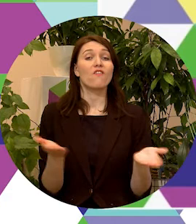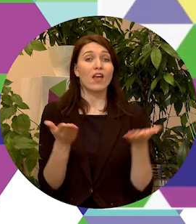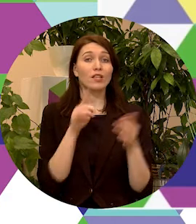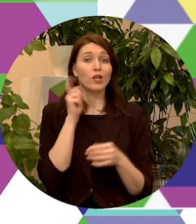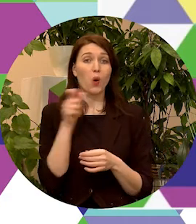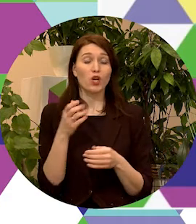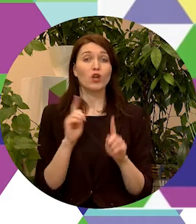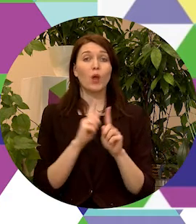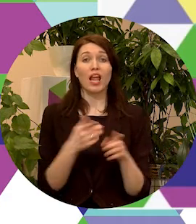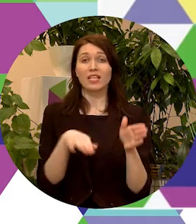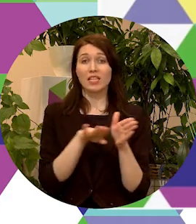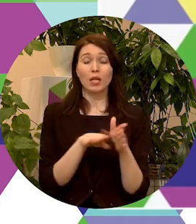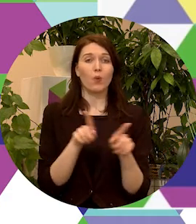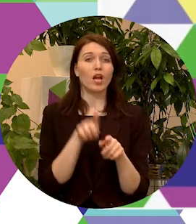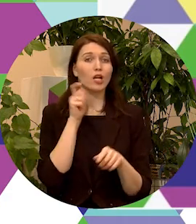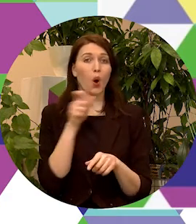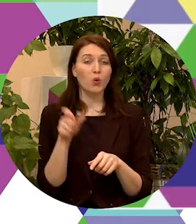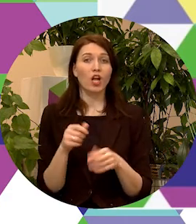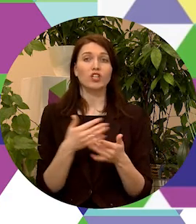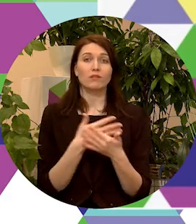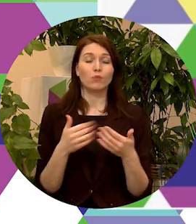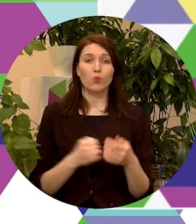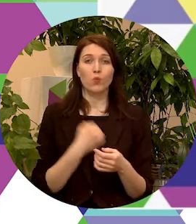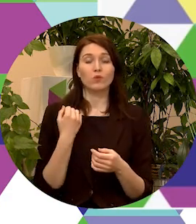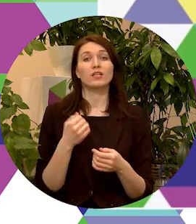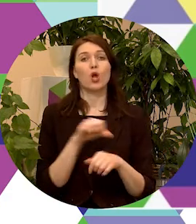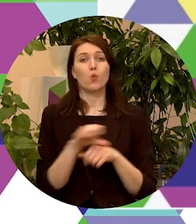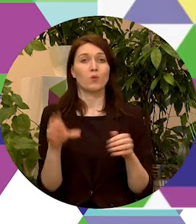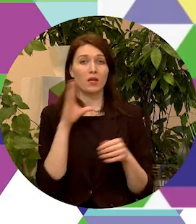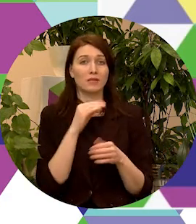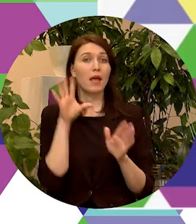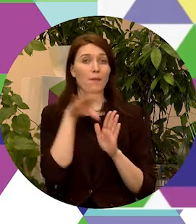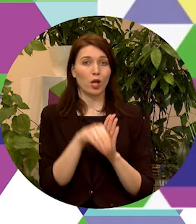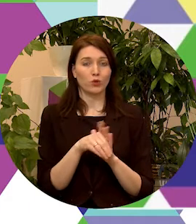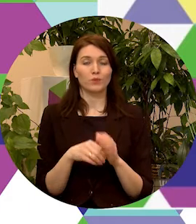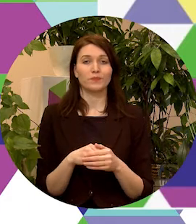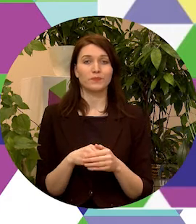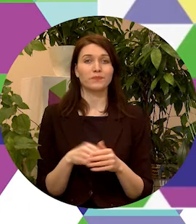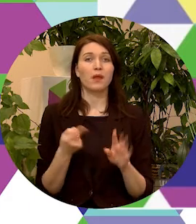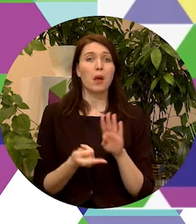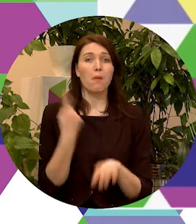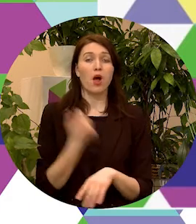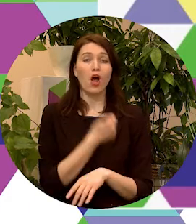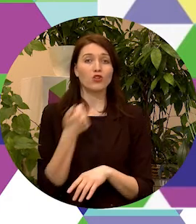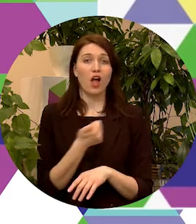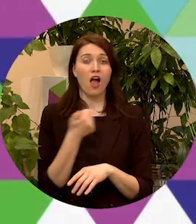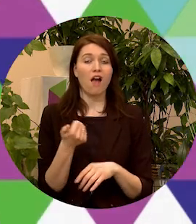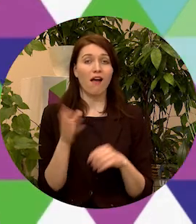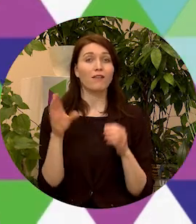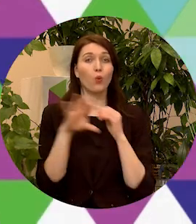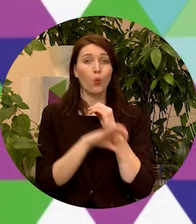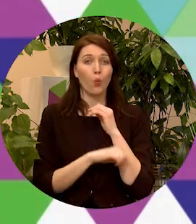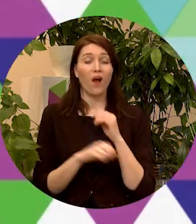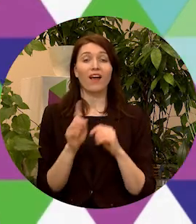līdzdalību un jauniešu ar ierobežotām iespējām iekļaušanu. Pagājušā gada nogalē ir